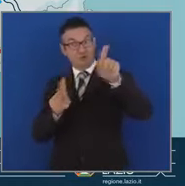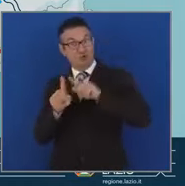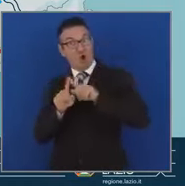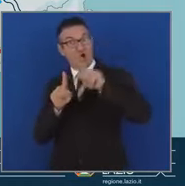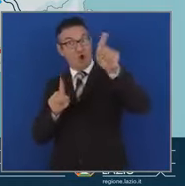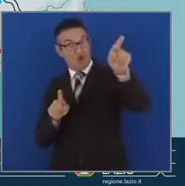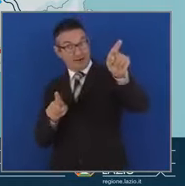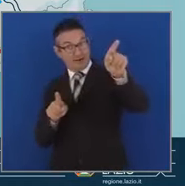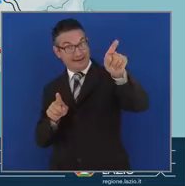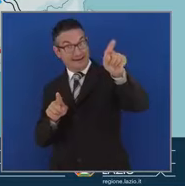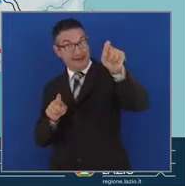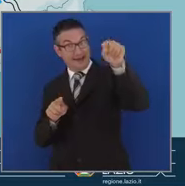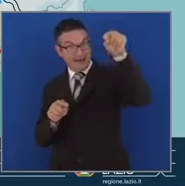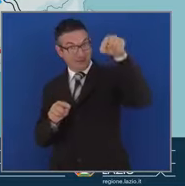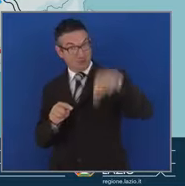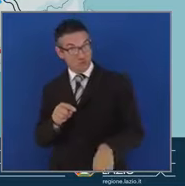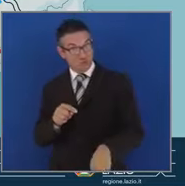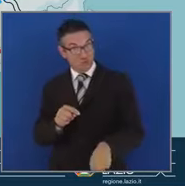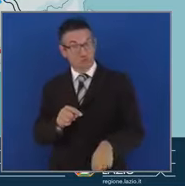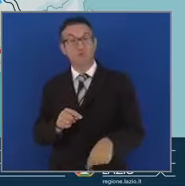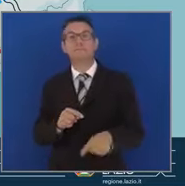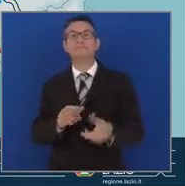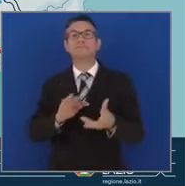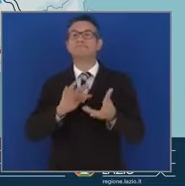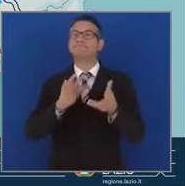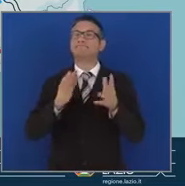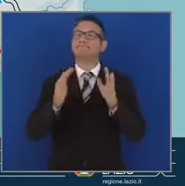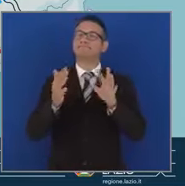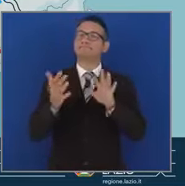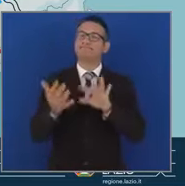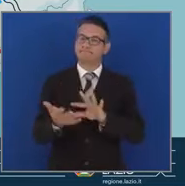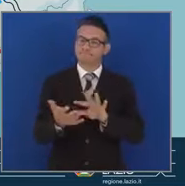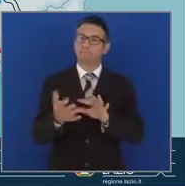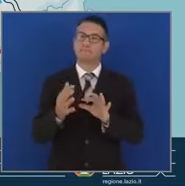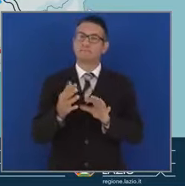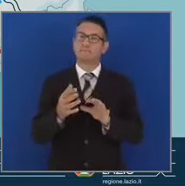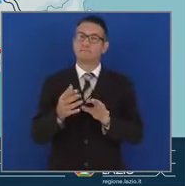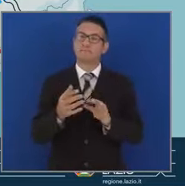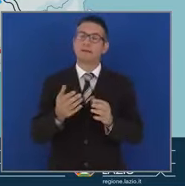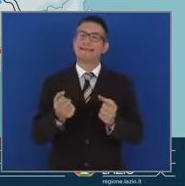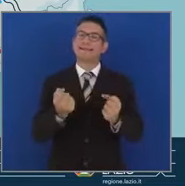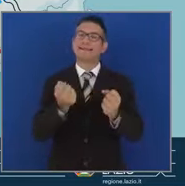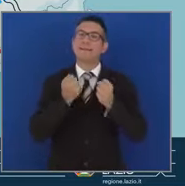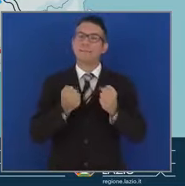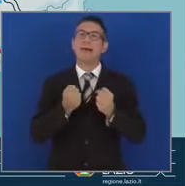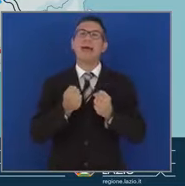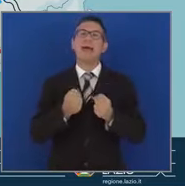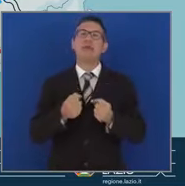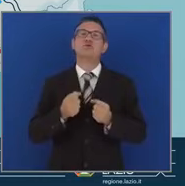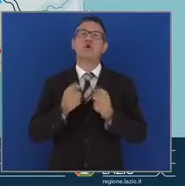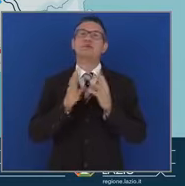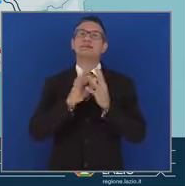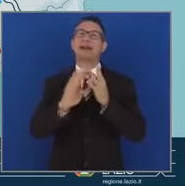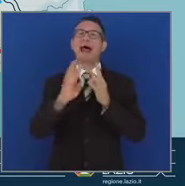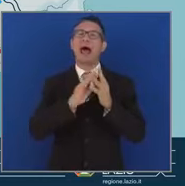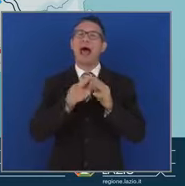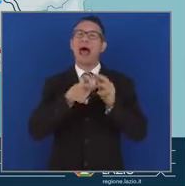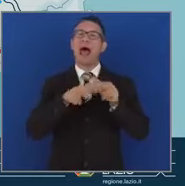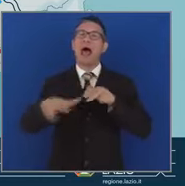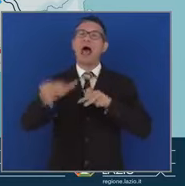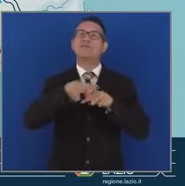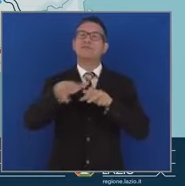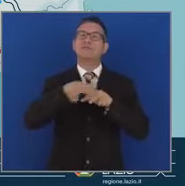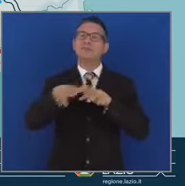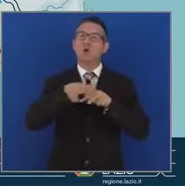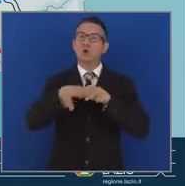solo alleggeriranno molto il traffico sul raccordo anulare perché oggi è l'unico snodo intorno al quale